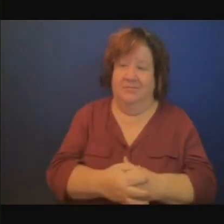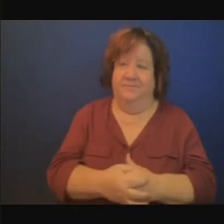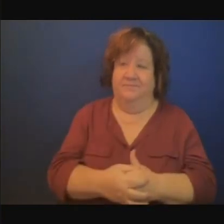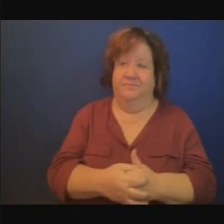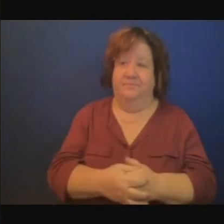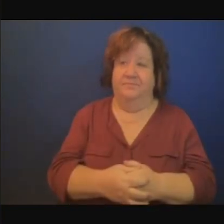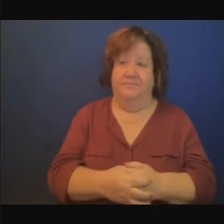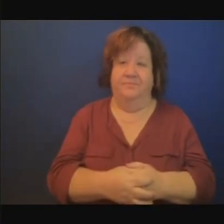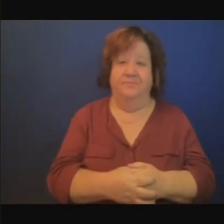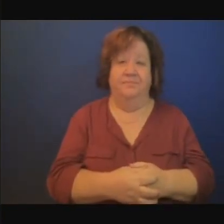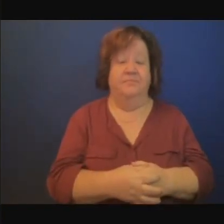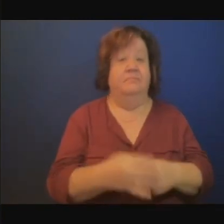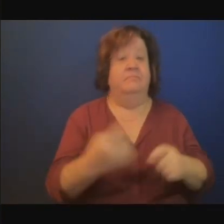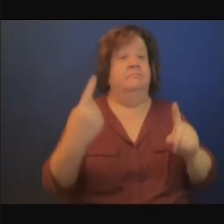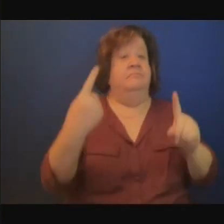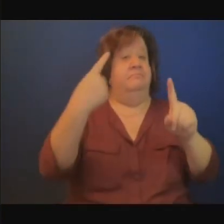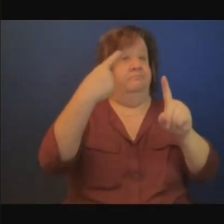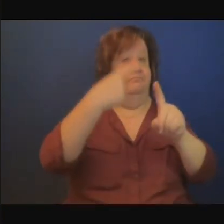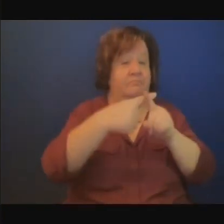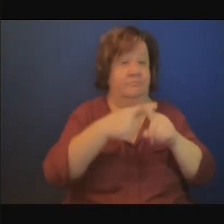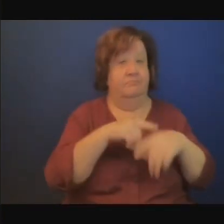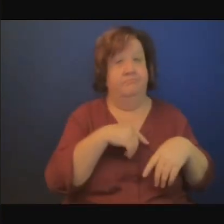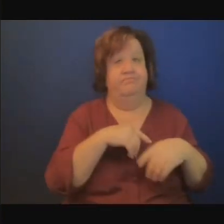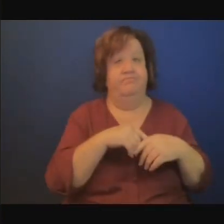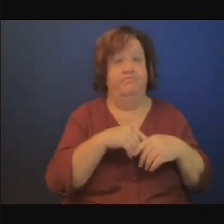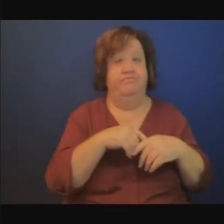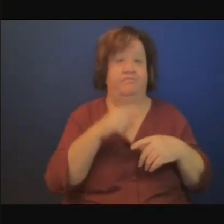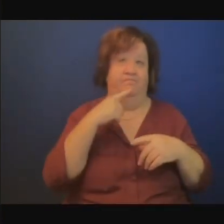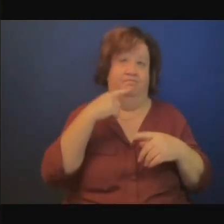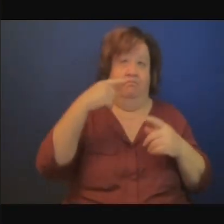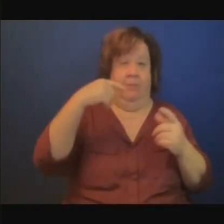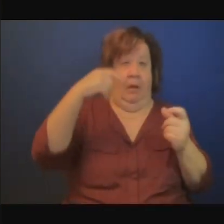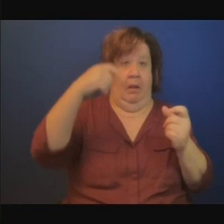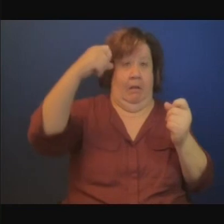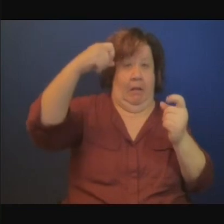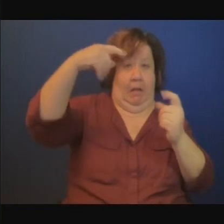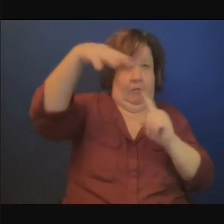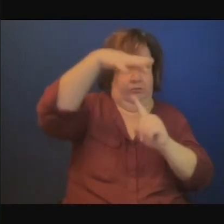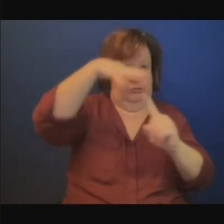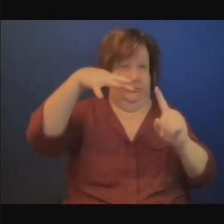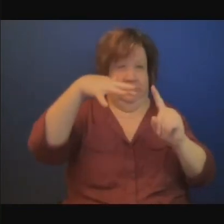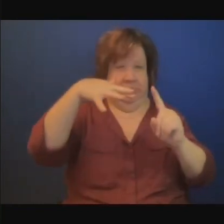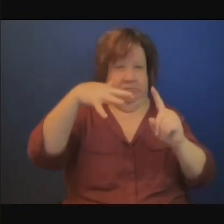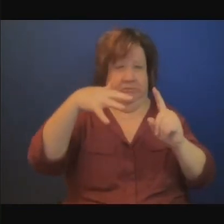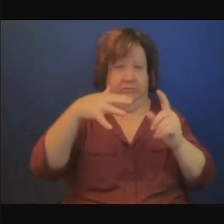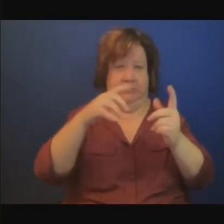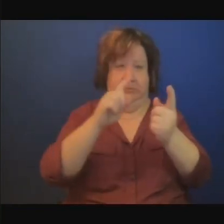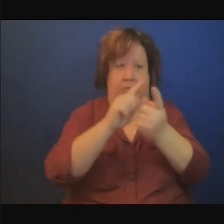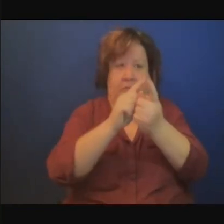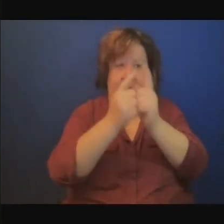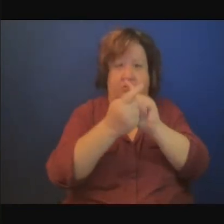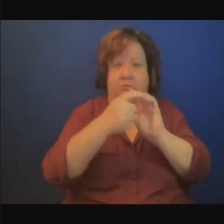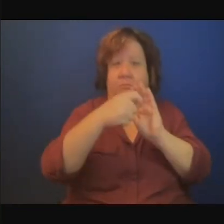à nouveau de ces projets de transition dans le domaine de l'énergie en Afrique,